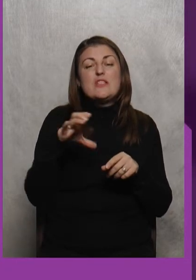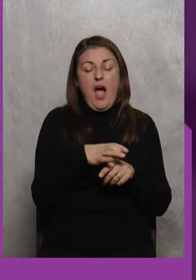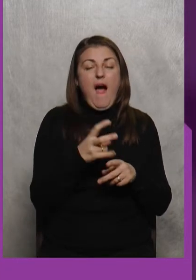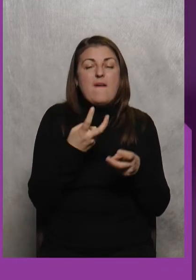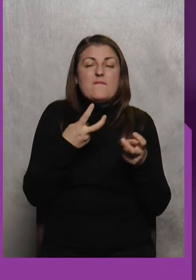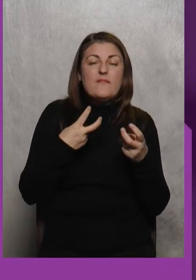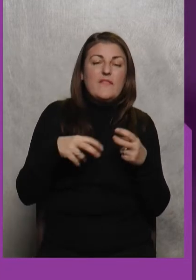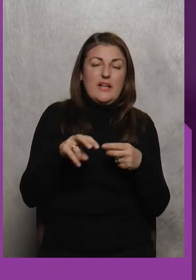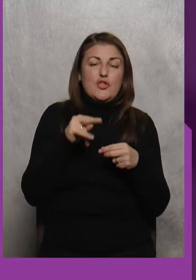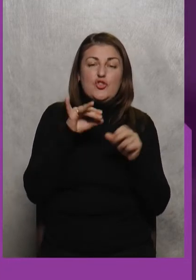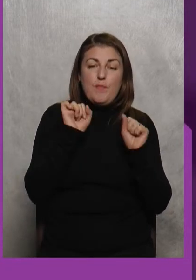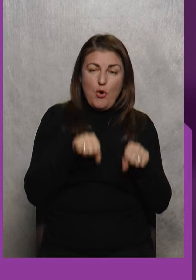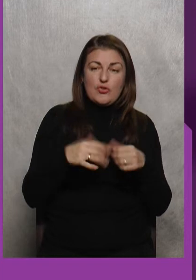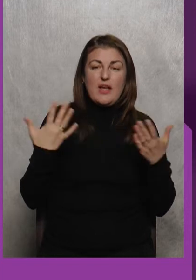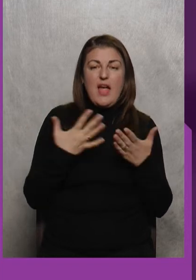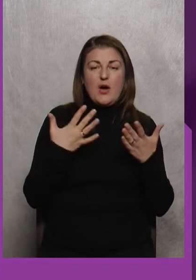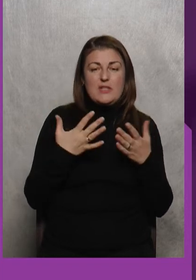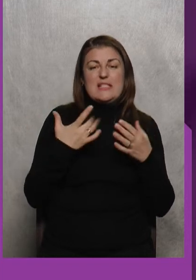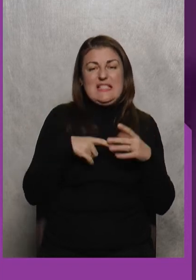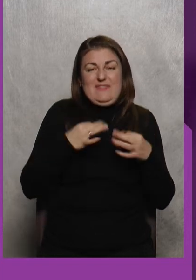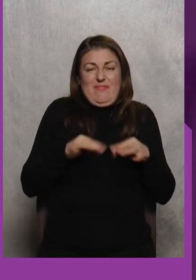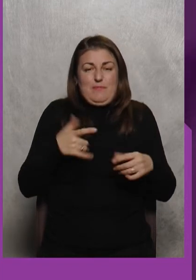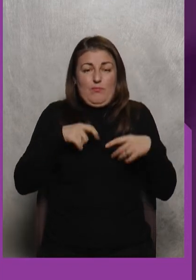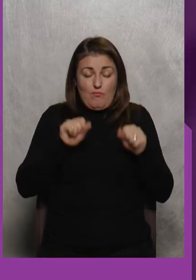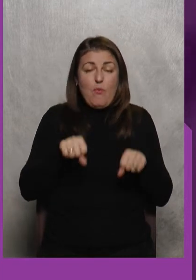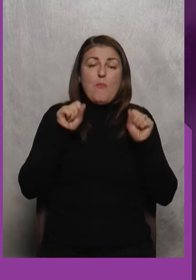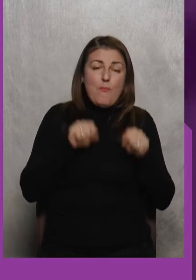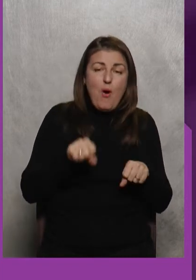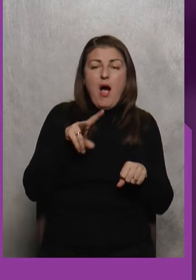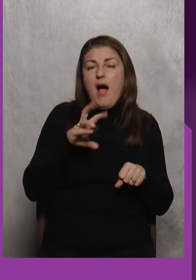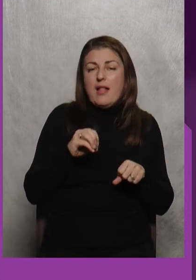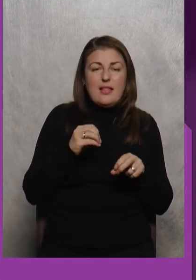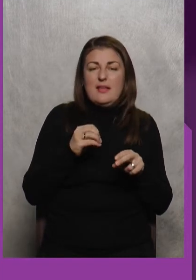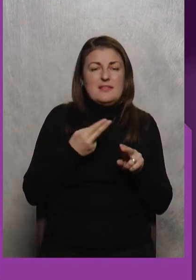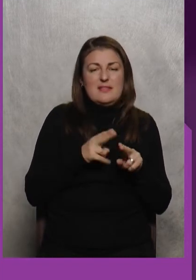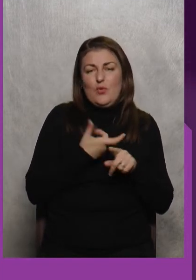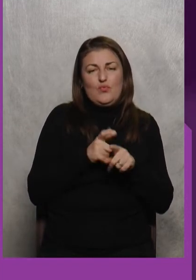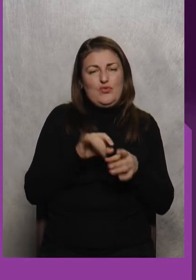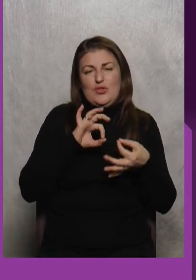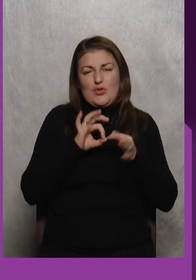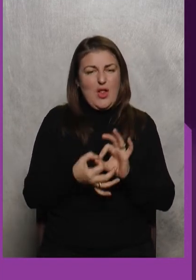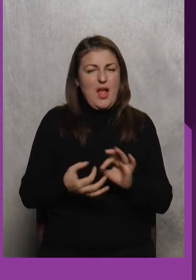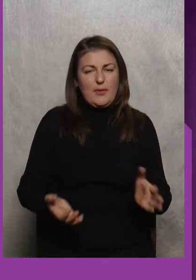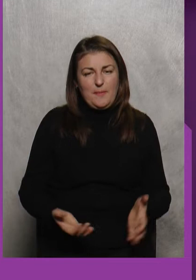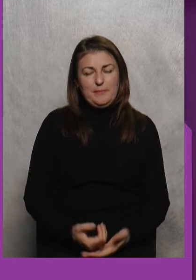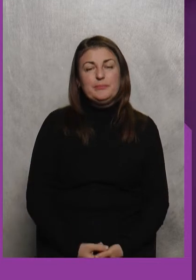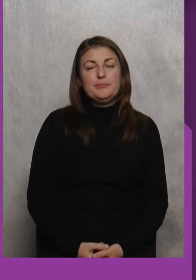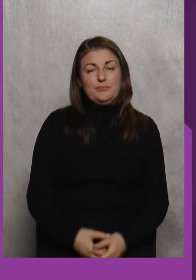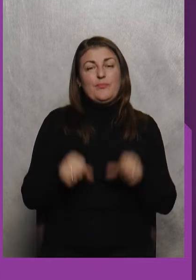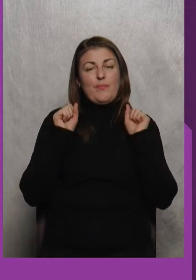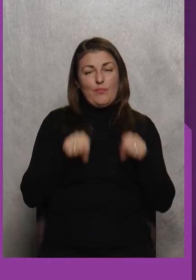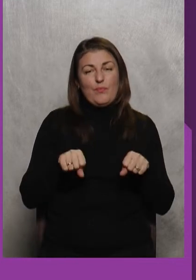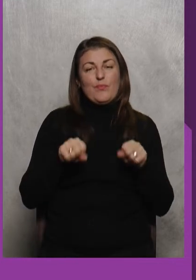секунд Чи можна Якось Звільнитися Можна Але Але Це дуже Сложно Можна Але